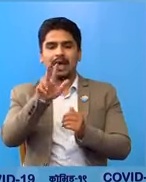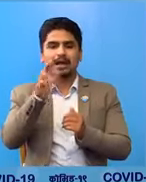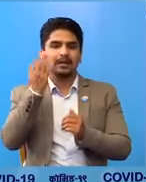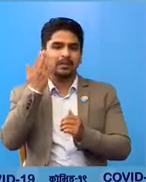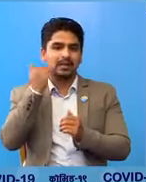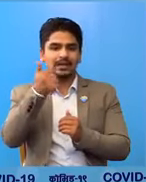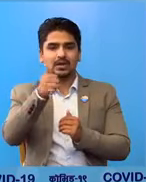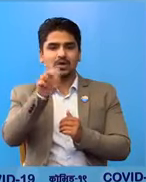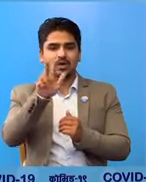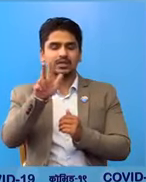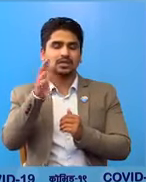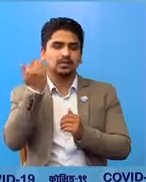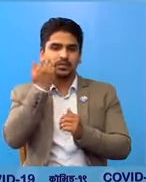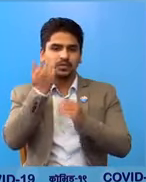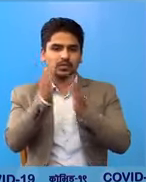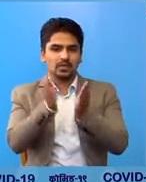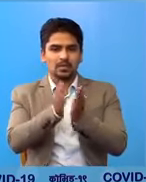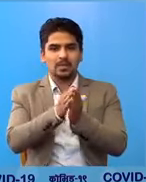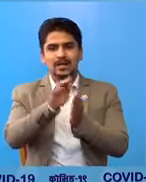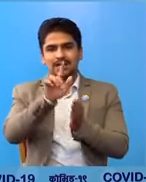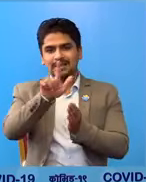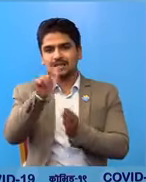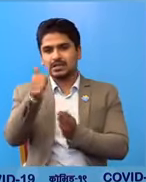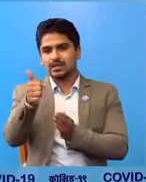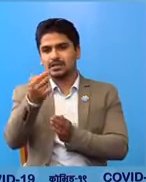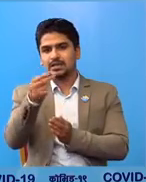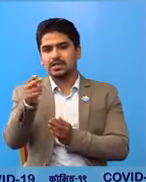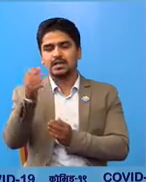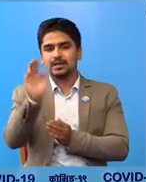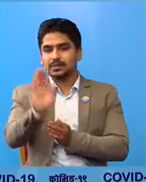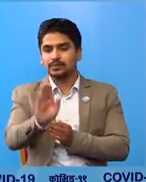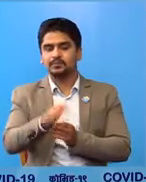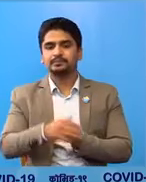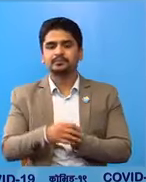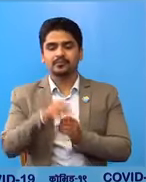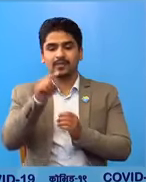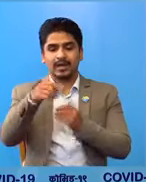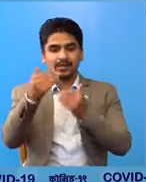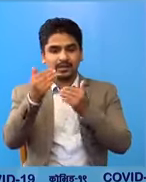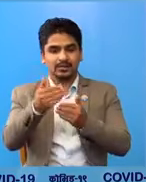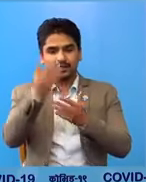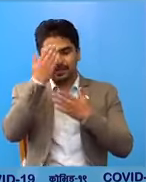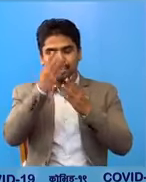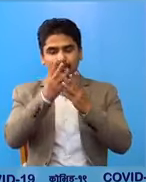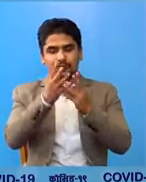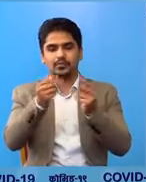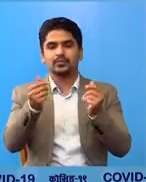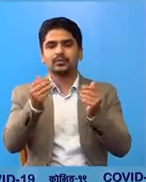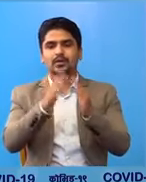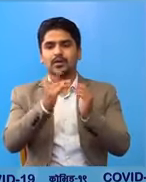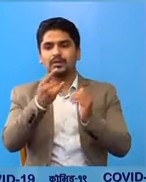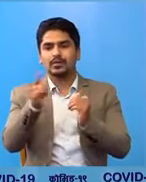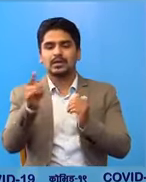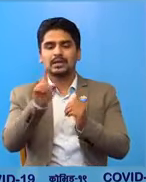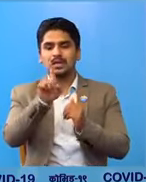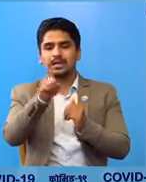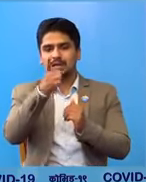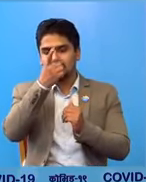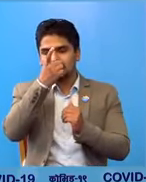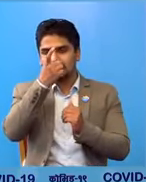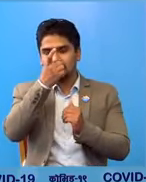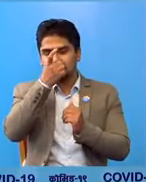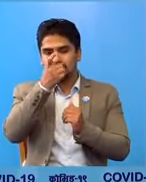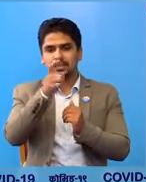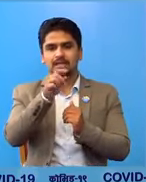पुरुष्गरी जम्मा 46 जना हुनूंछा बने आज सम्मा डिस्चाज हुनू हुने 1-99